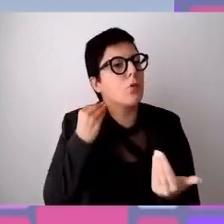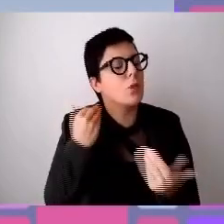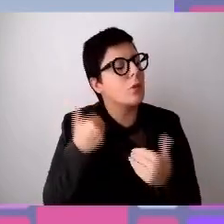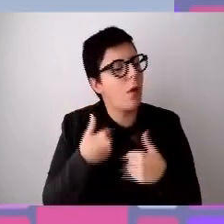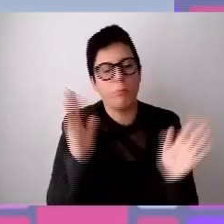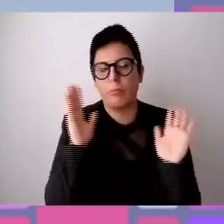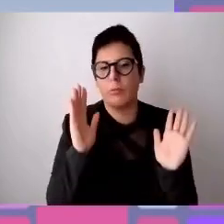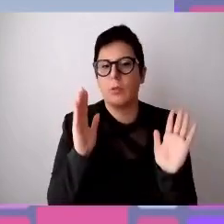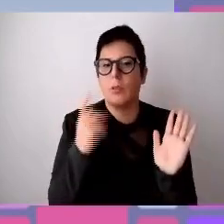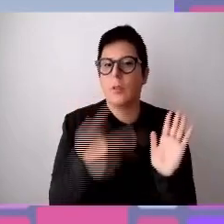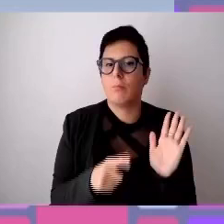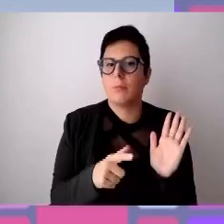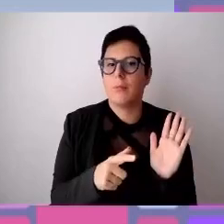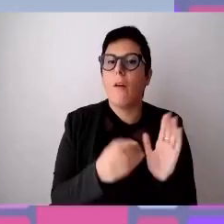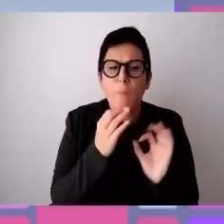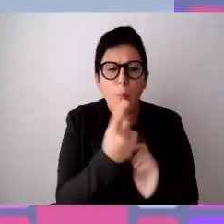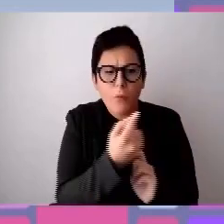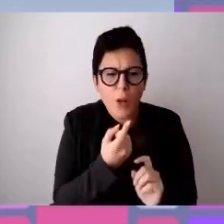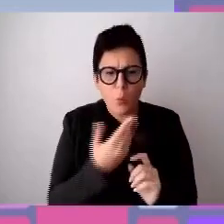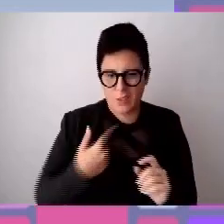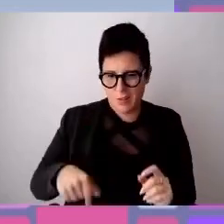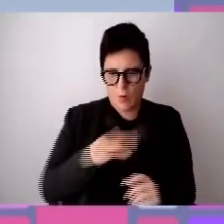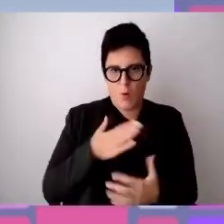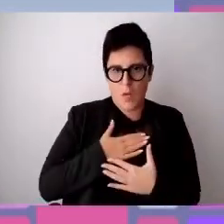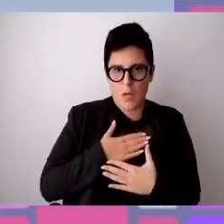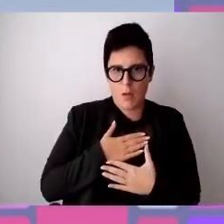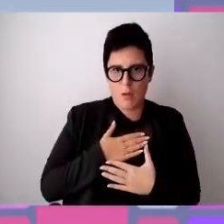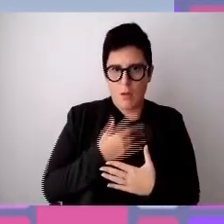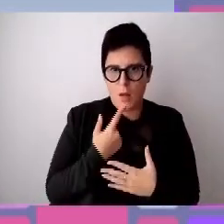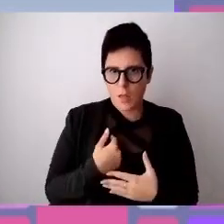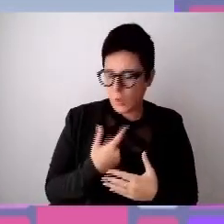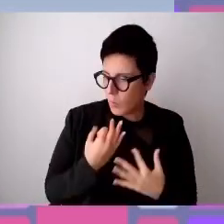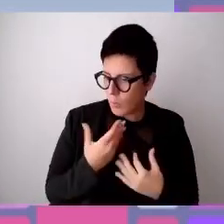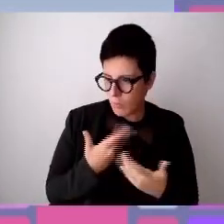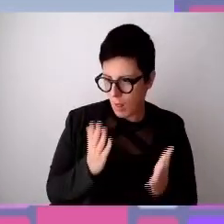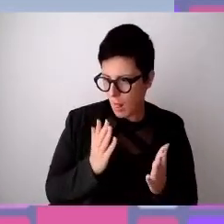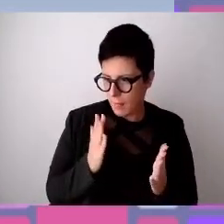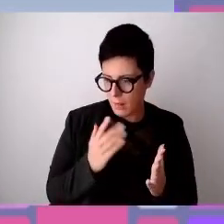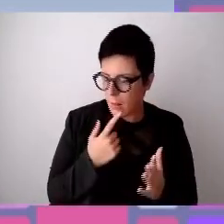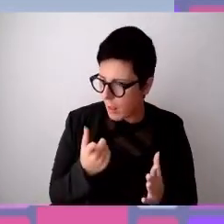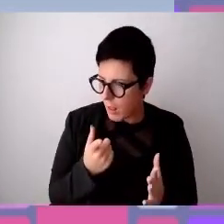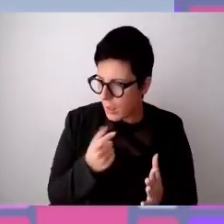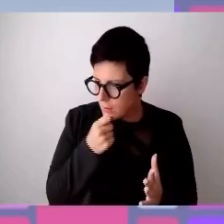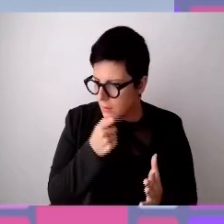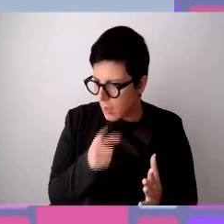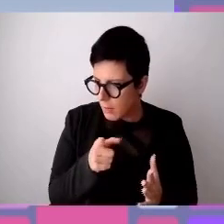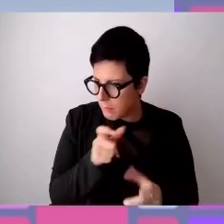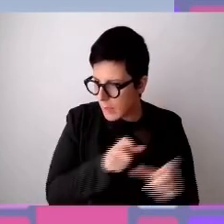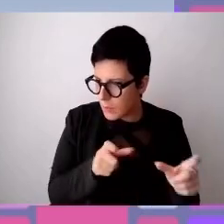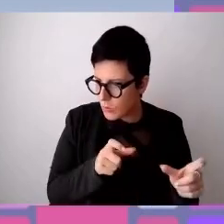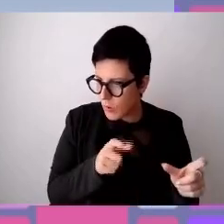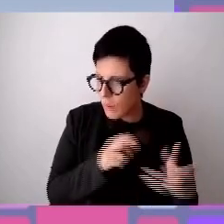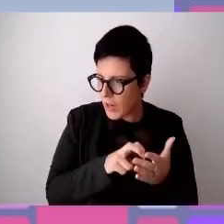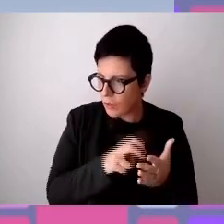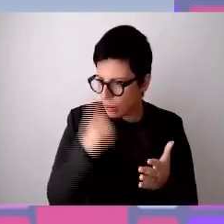sono venute da noi chiedendoci in maniera molto esplicita di avere a che fare di inserire persone con delle